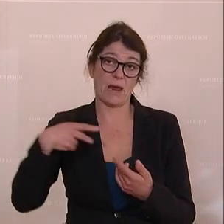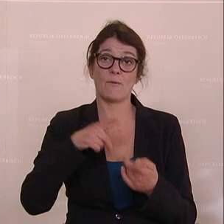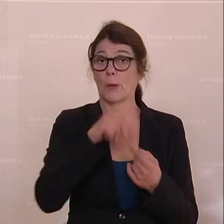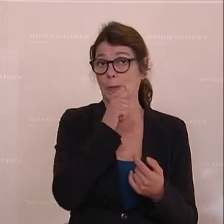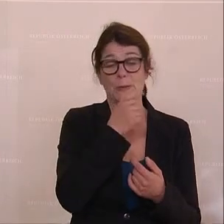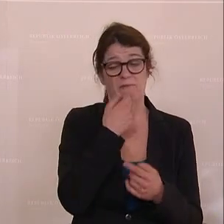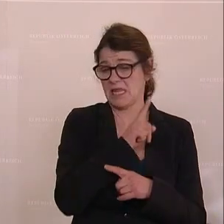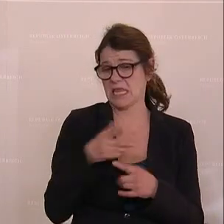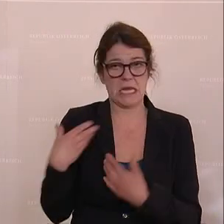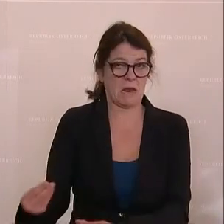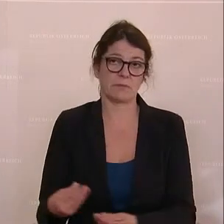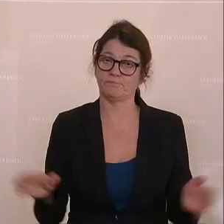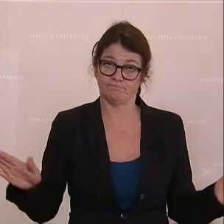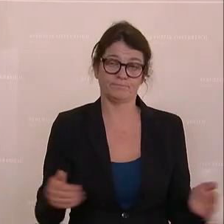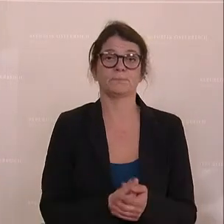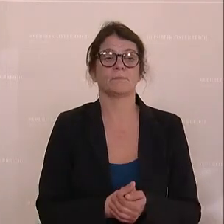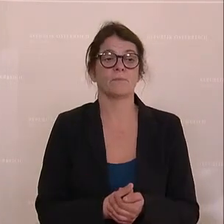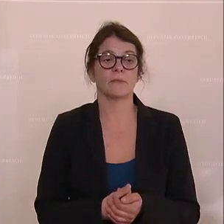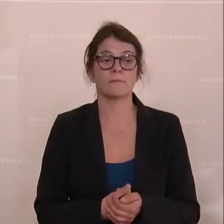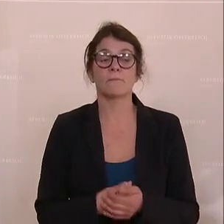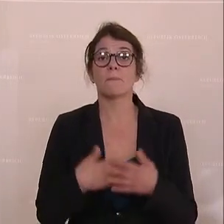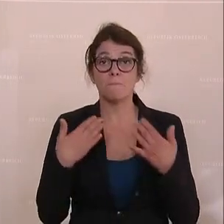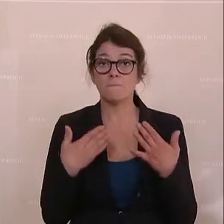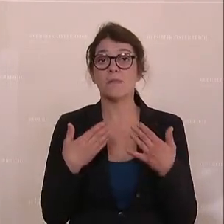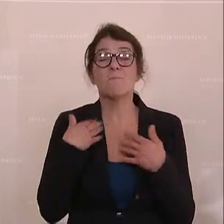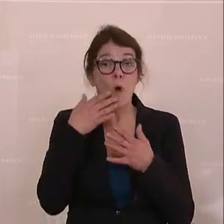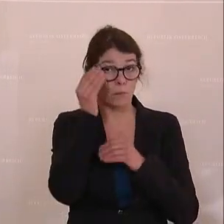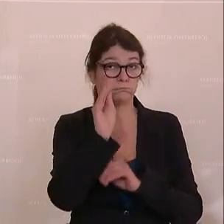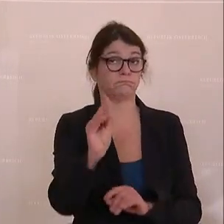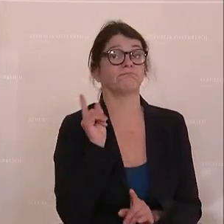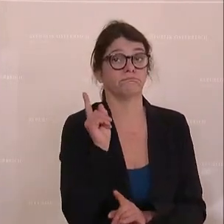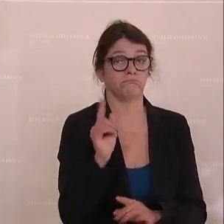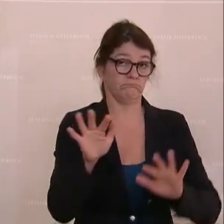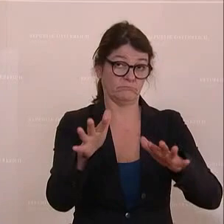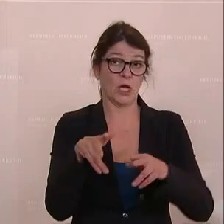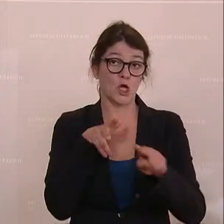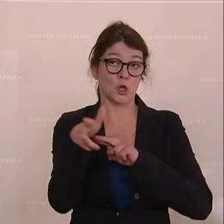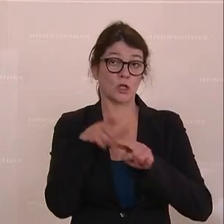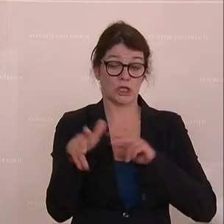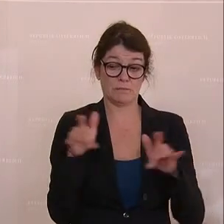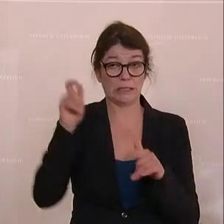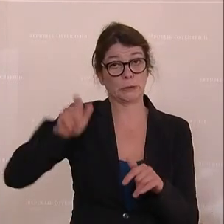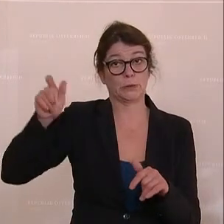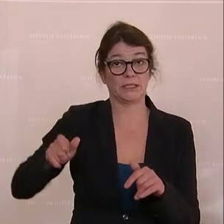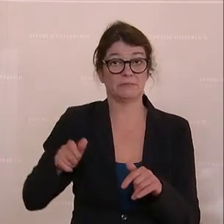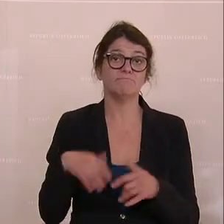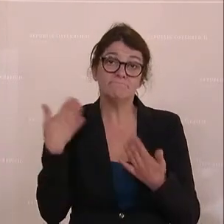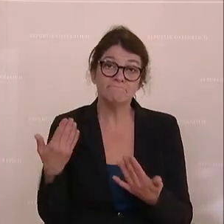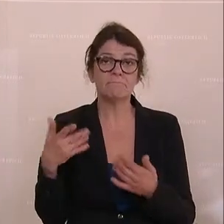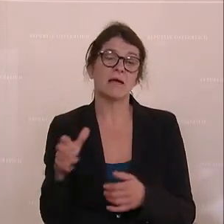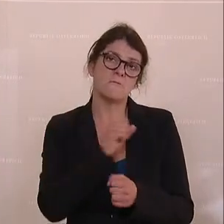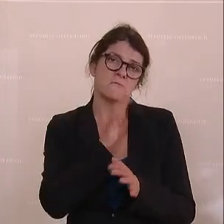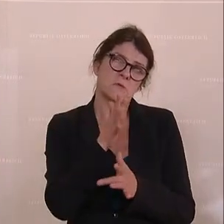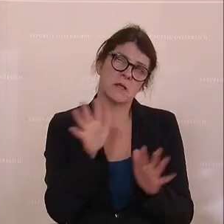Pensionisten nicht geben. Ich darf auch noch einmal darauf hinweisen, in etwa der Durchschnittspensionist profitiert mit in